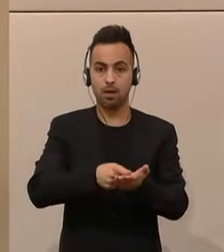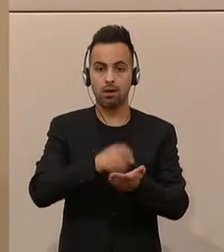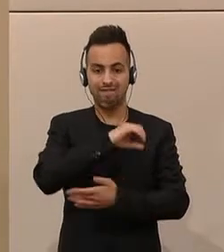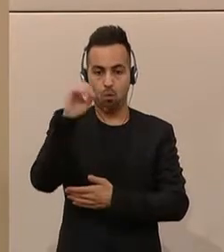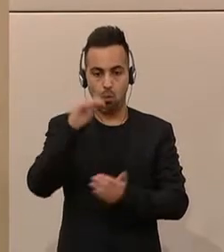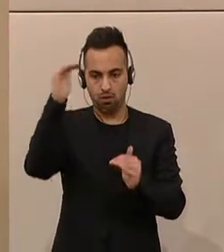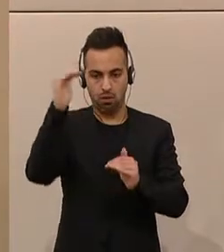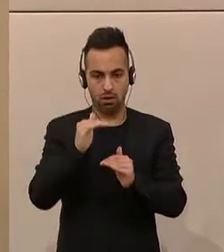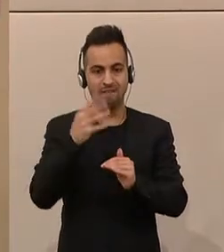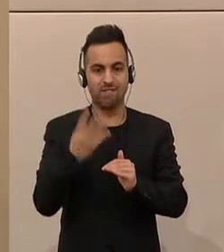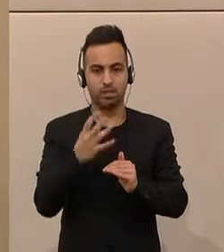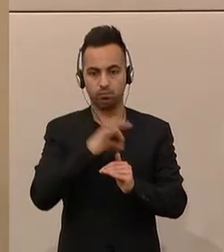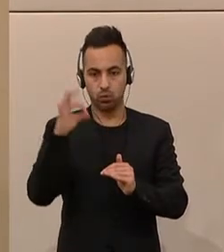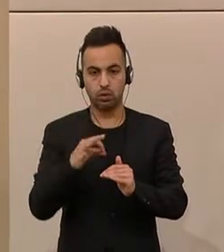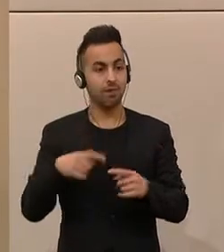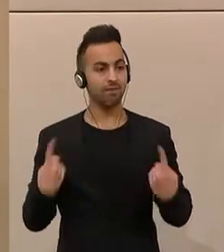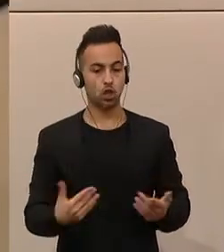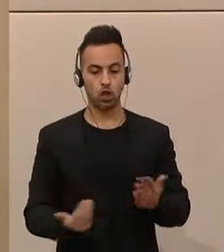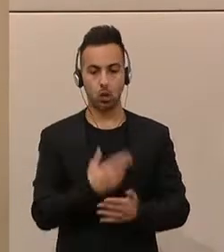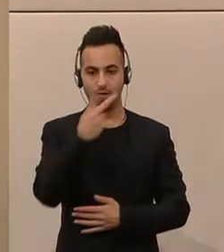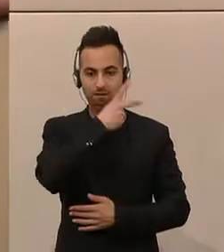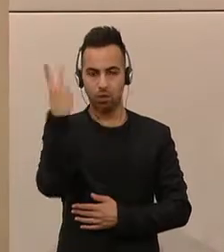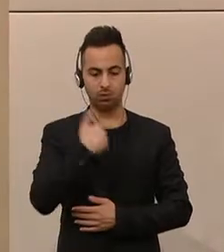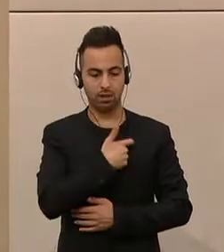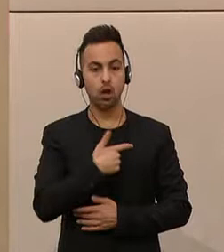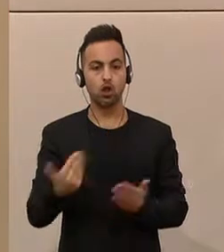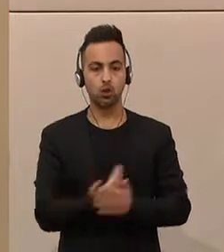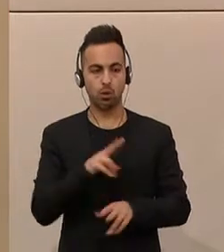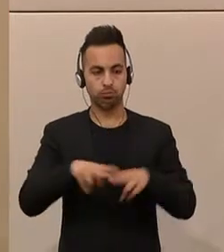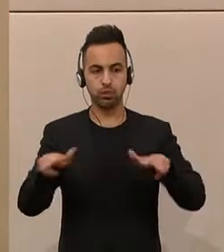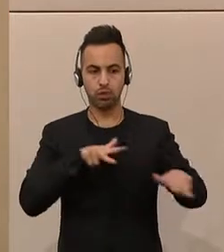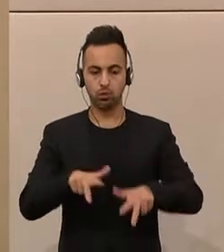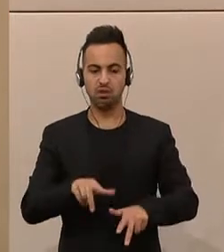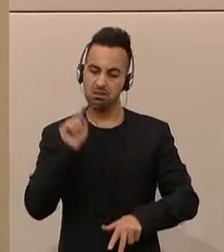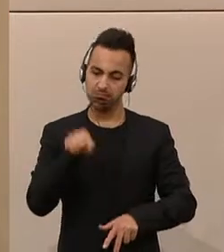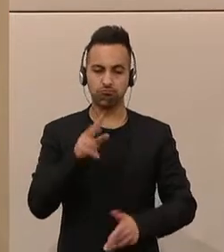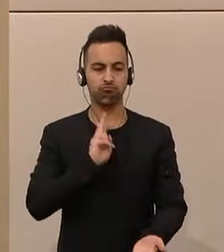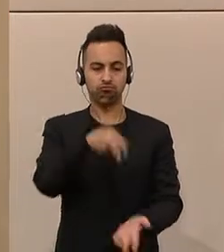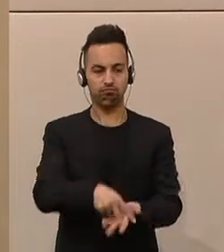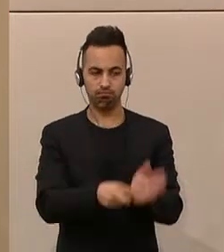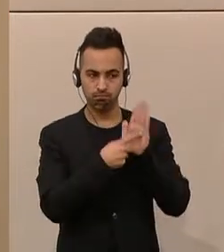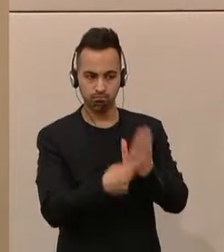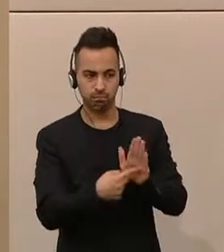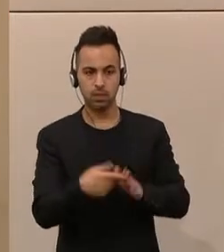stehe ich, dafür steht die neue Volkspartei und dafür steht die neue Bundesregierung, meine sehr geehrten Kolleginnen und Kollegen.